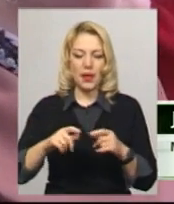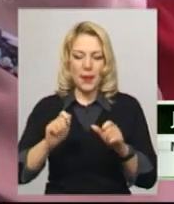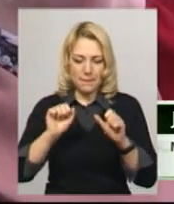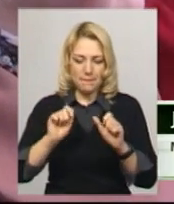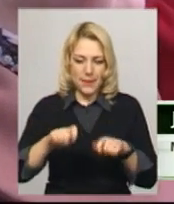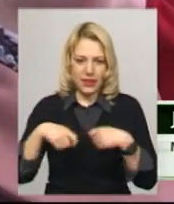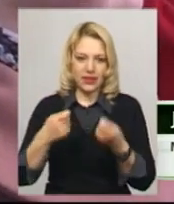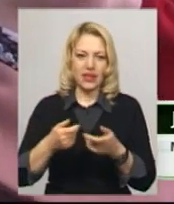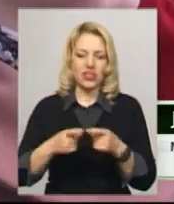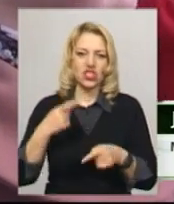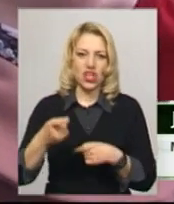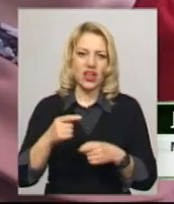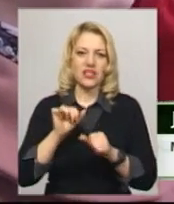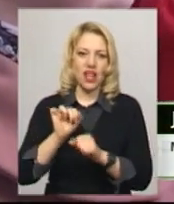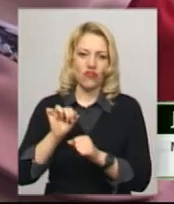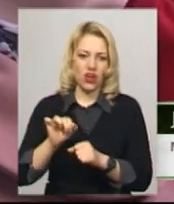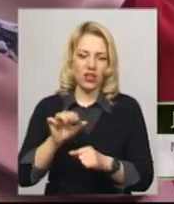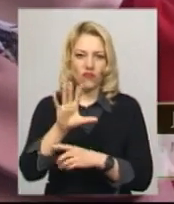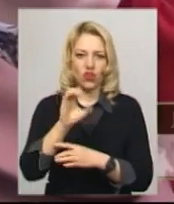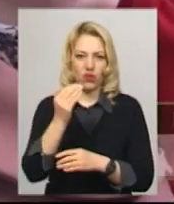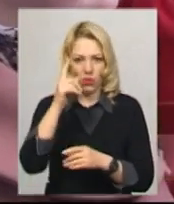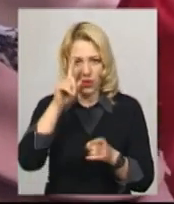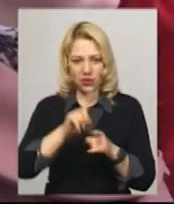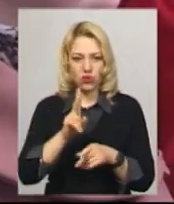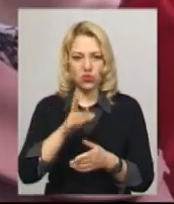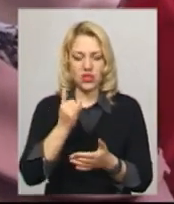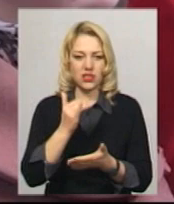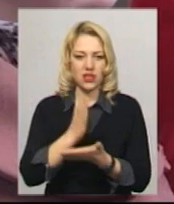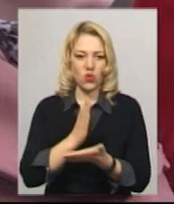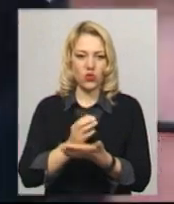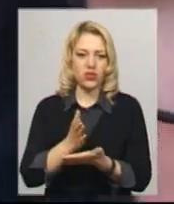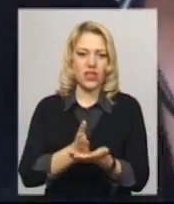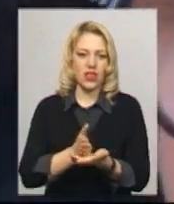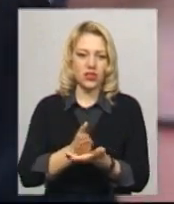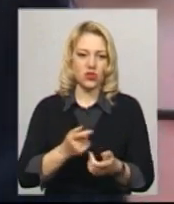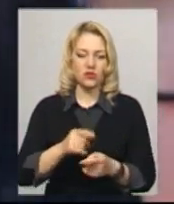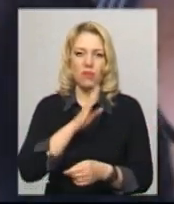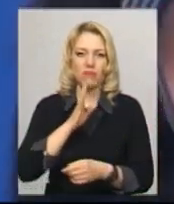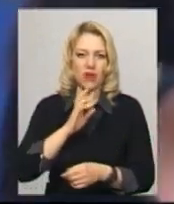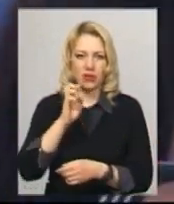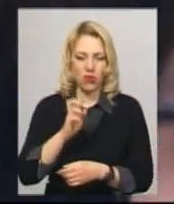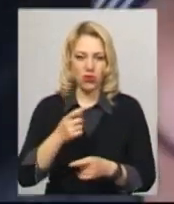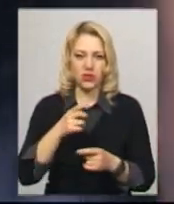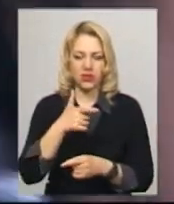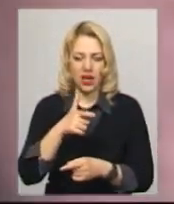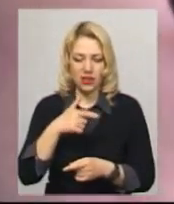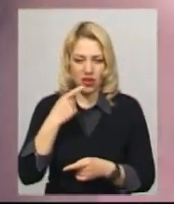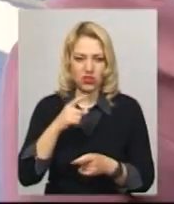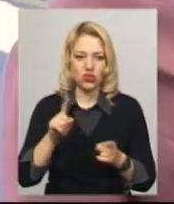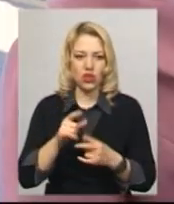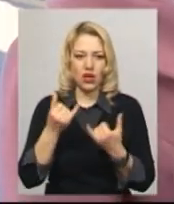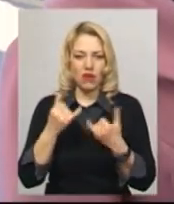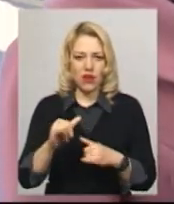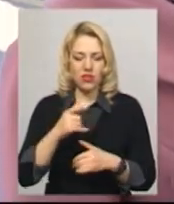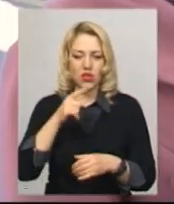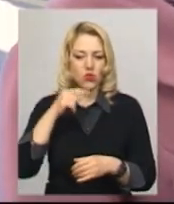фотографії його брата, який знаходиться зараз на службі. Мати Богдана Головаша, каже, вразили російські